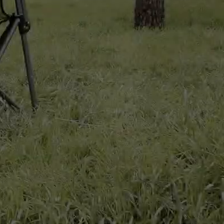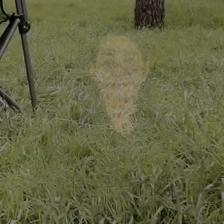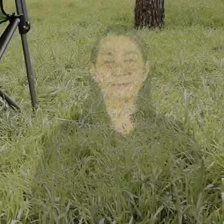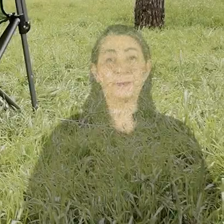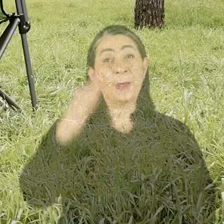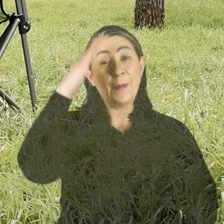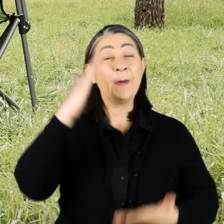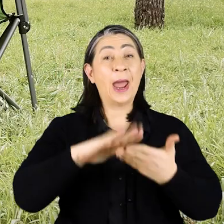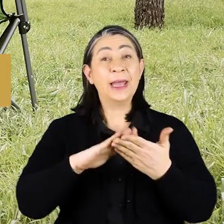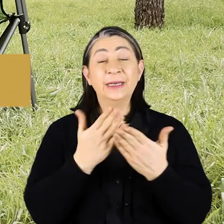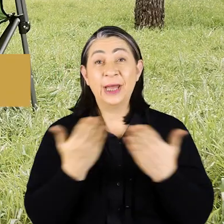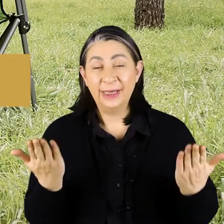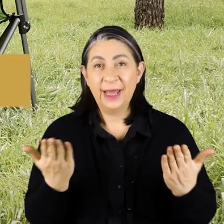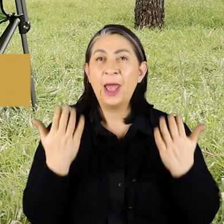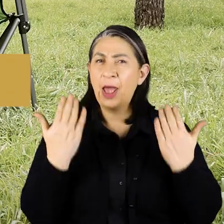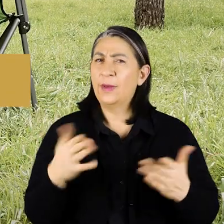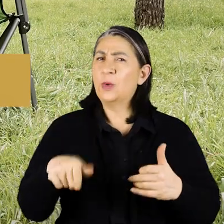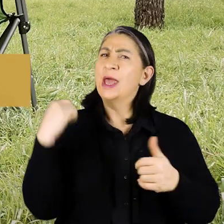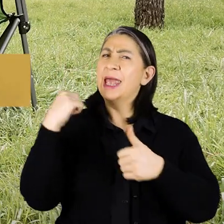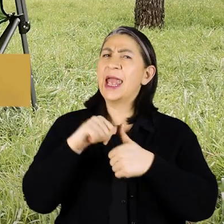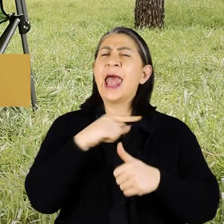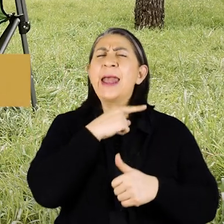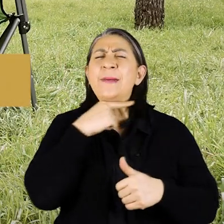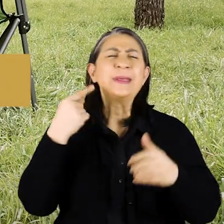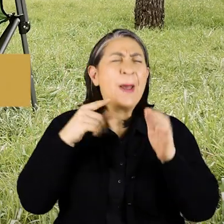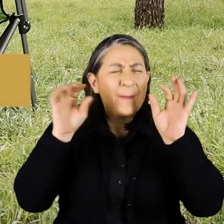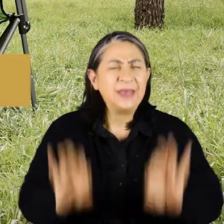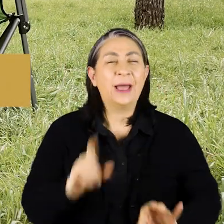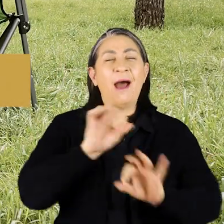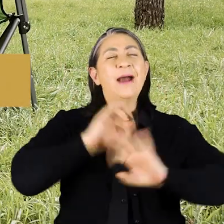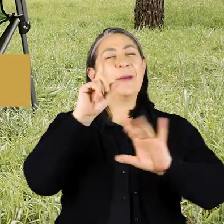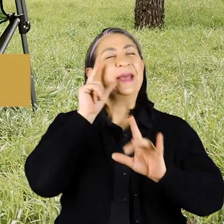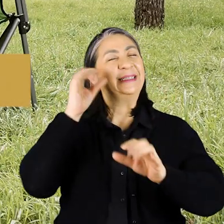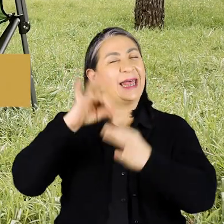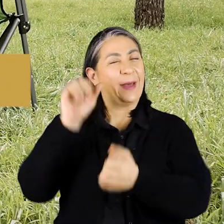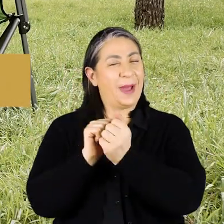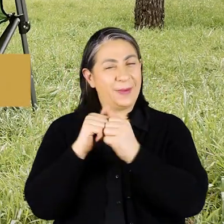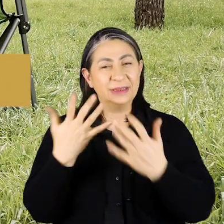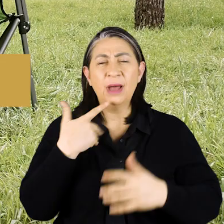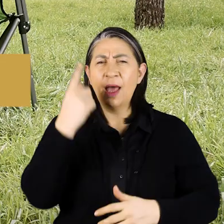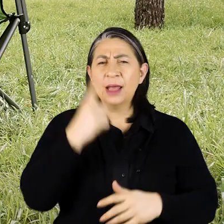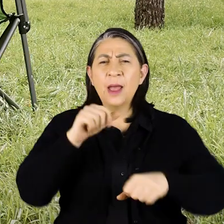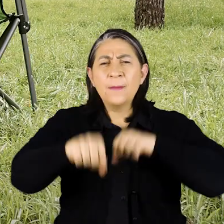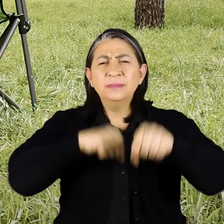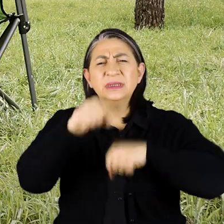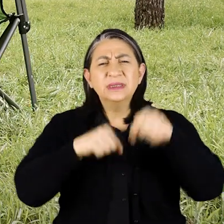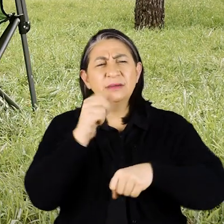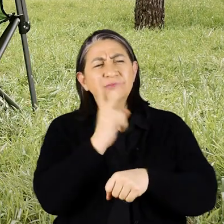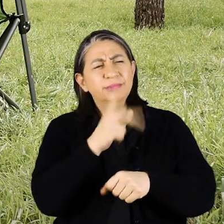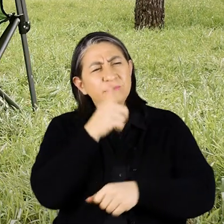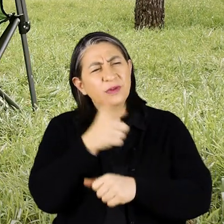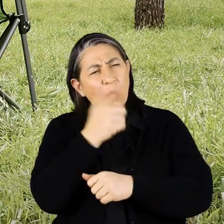Merhaba arkadaşlar Evet bugün yine imkansızını başlayan harika bir insanla daha beraberiz Ben ilk bisiklete binerken